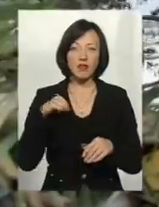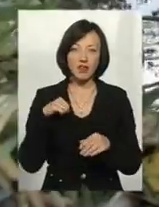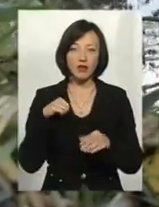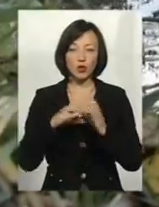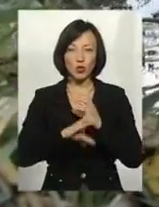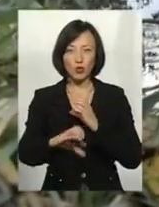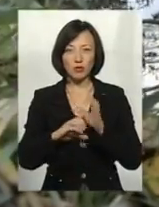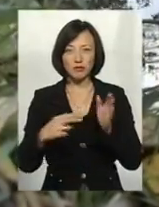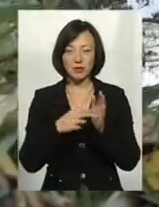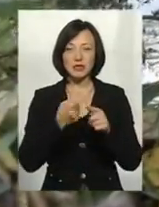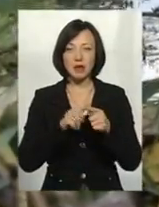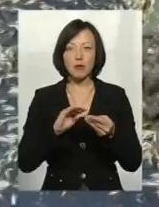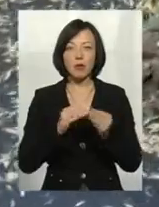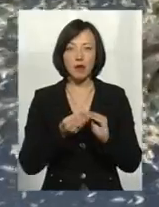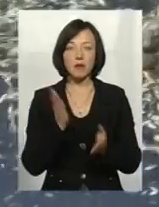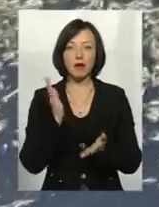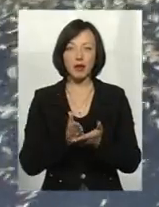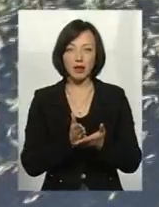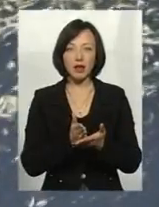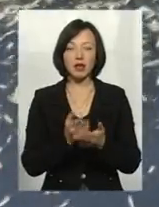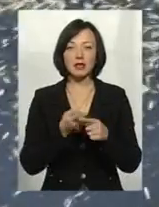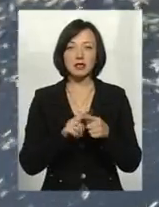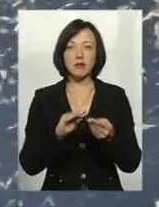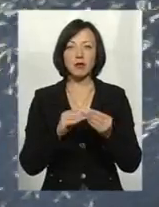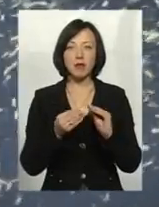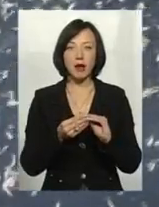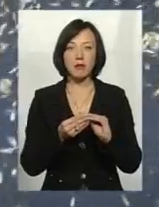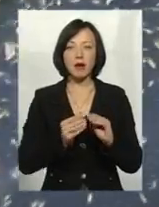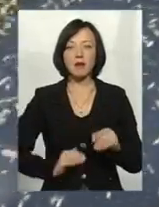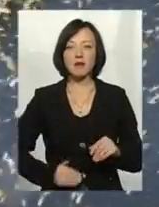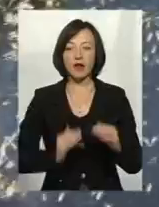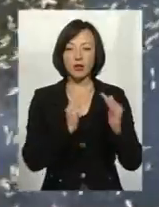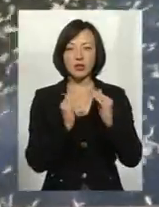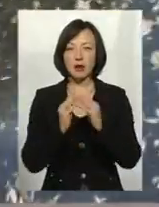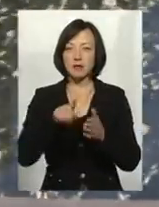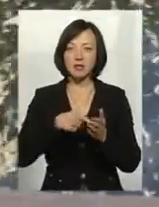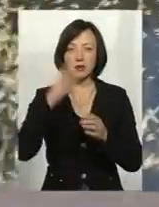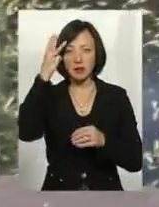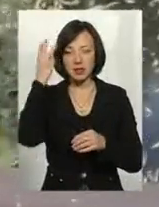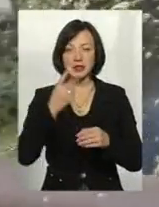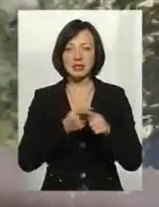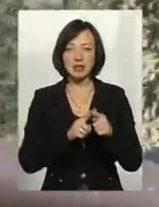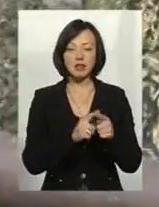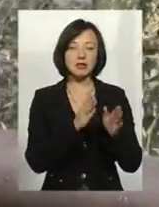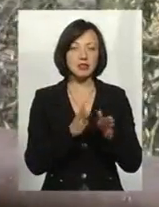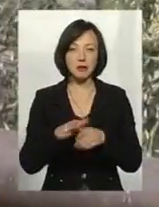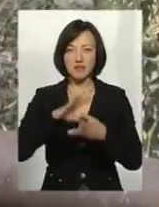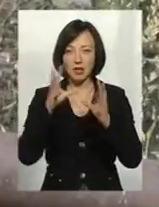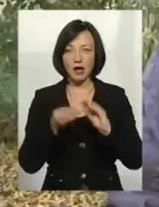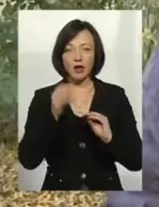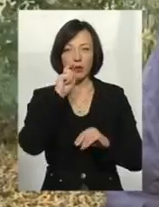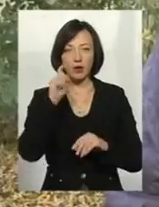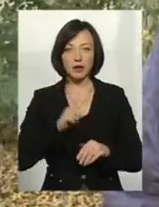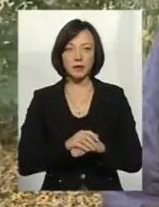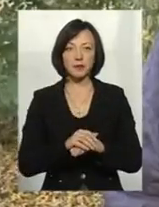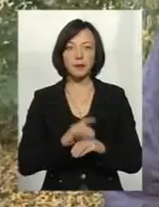Це проблема, яка є, і це проблема приватного сектору не тільки міста Хмельницького, це системна проблема взагалі для України.